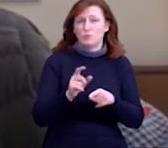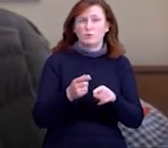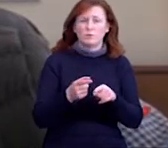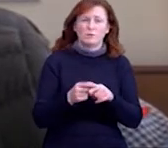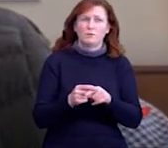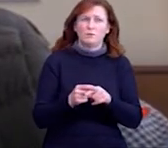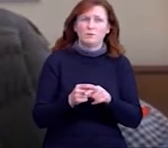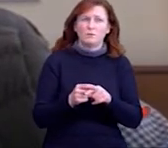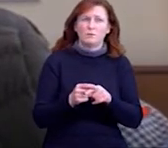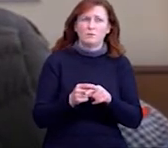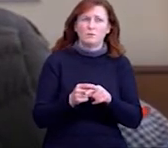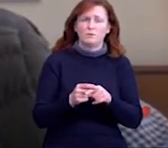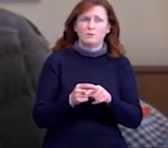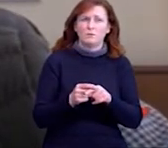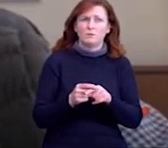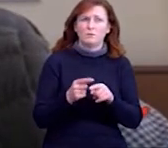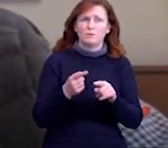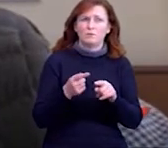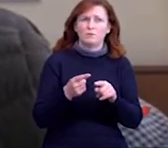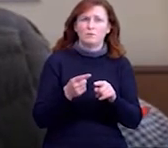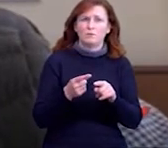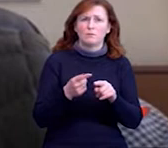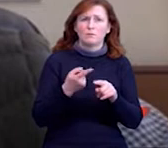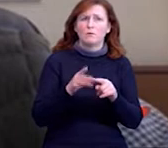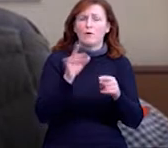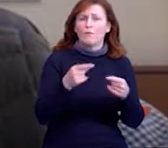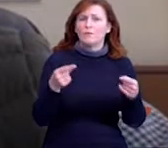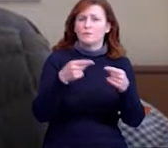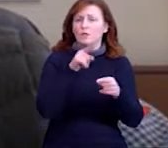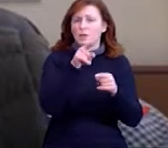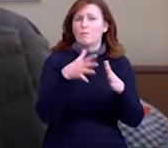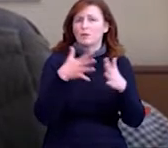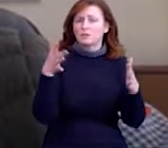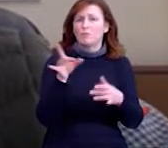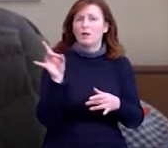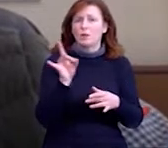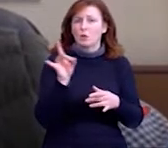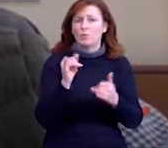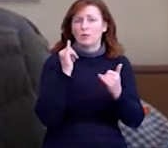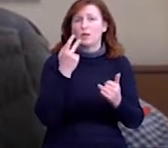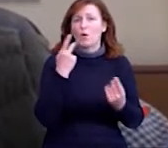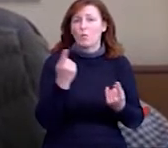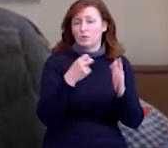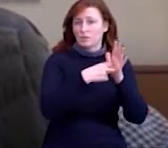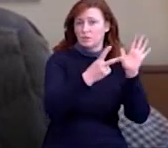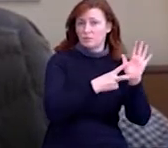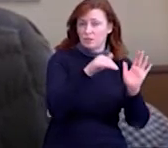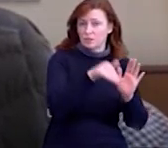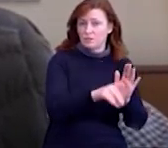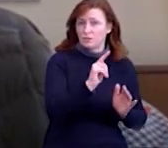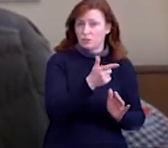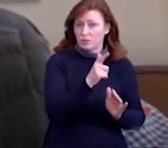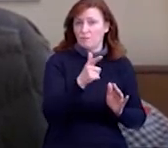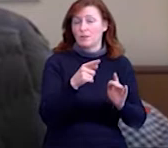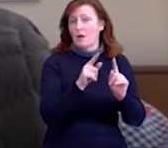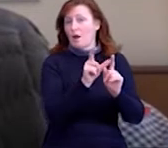фонду, там максимальні розміри для звичайних громадян – 17 тисяч гривень, а